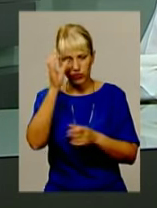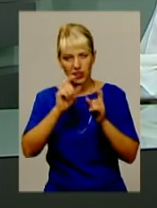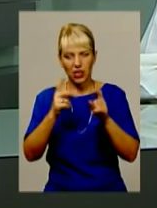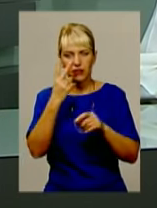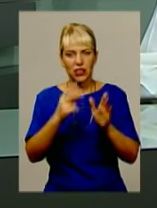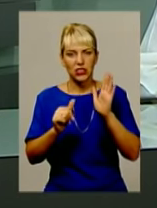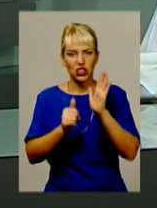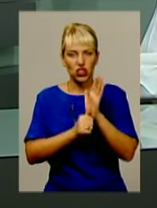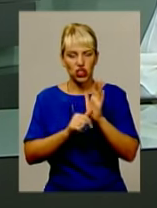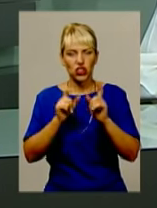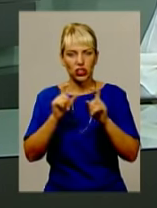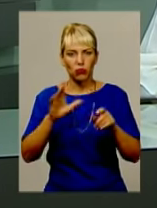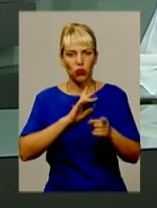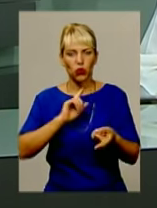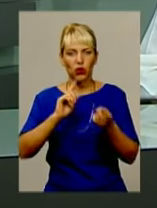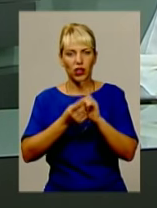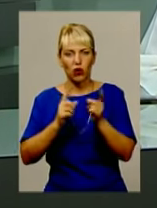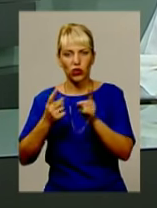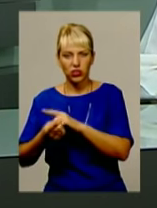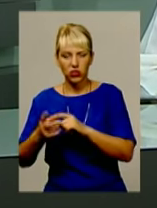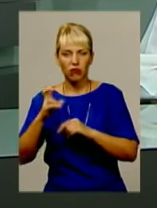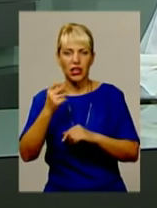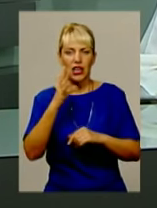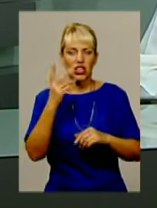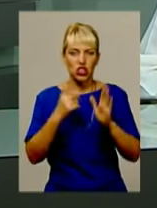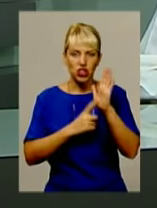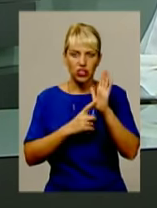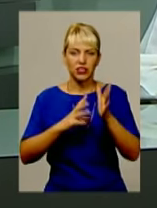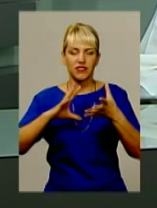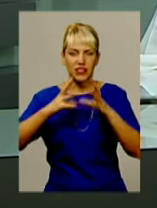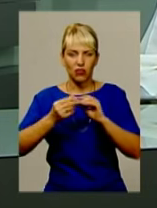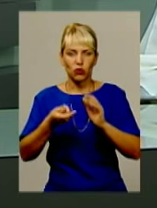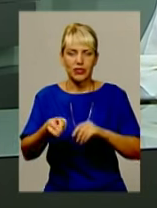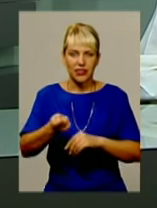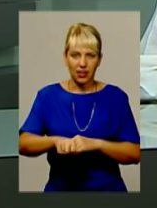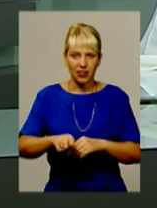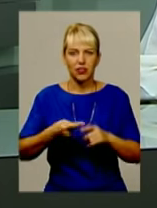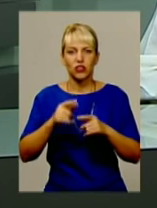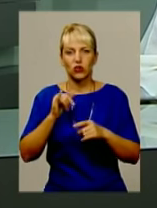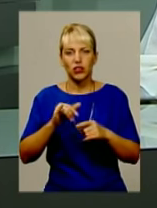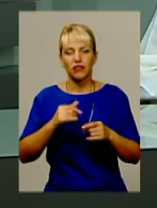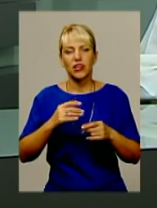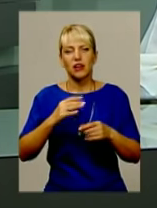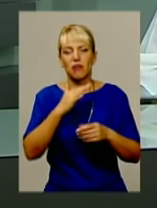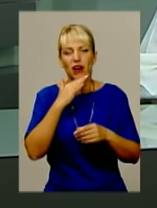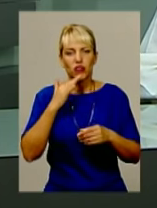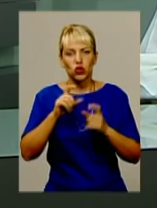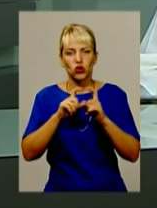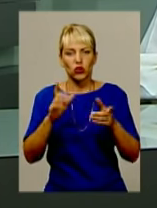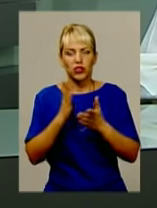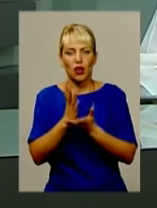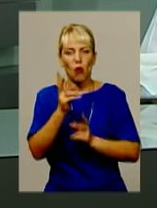було реорганізовано, ще 6 і зовсім закрито. Втім, в області існує інша позитивна теденція. У багатьох школах триває